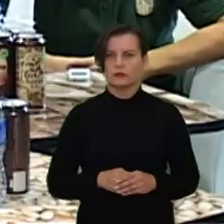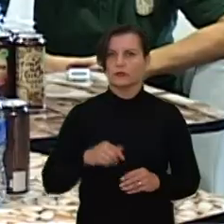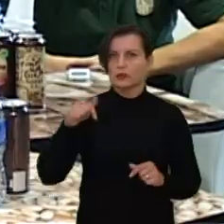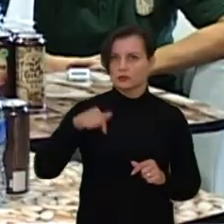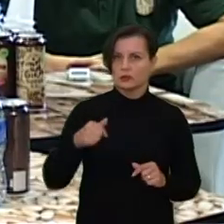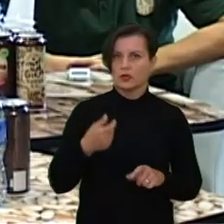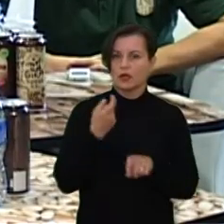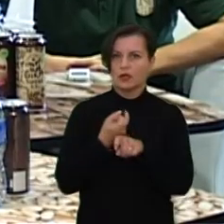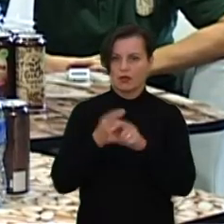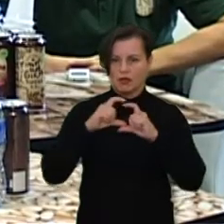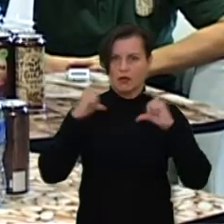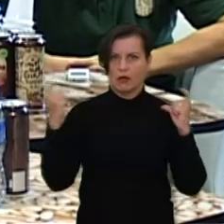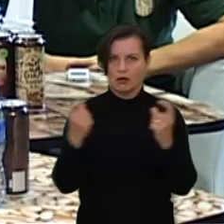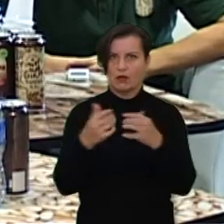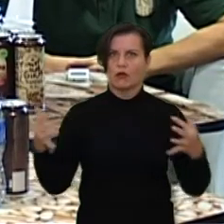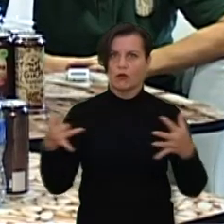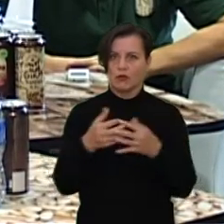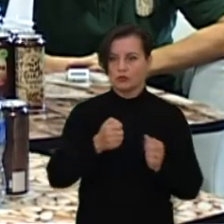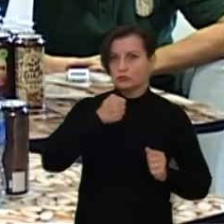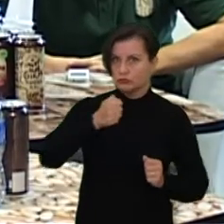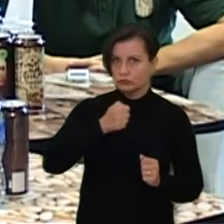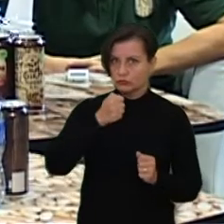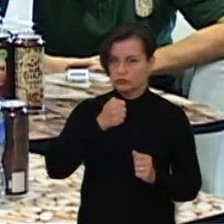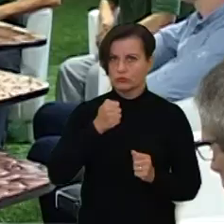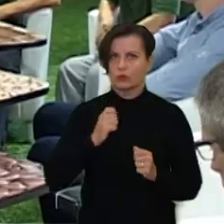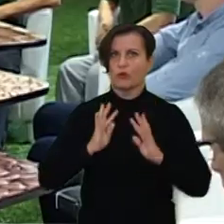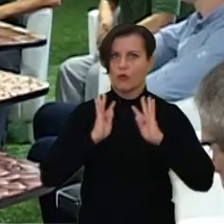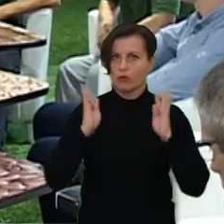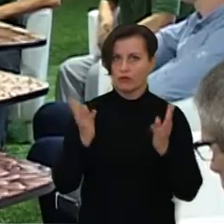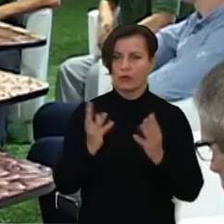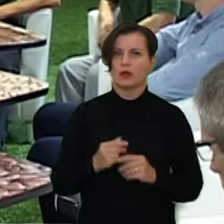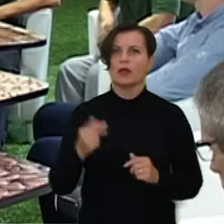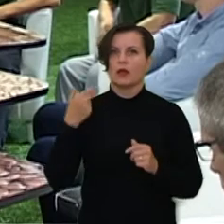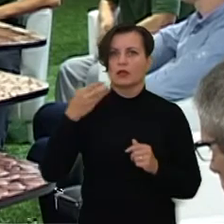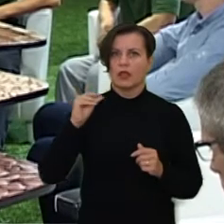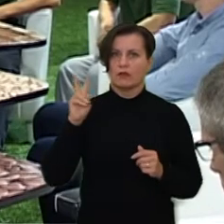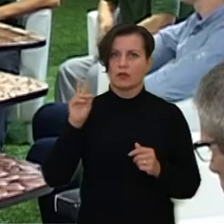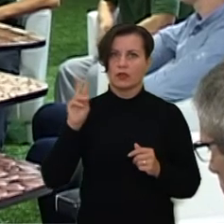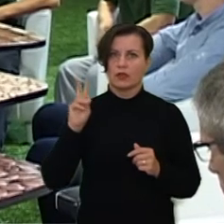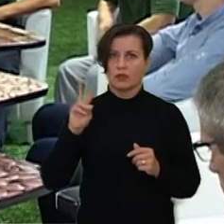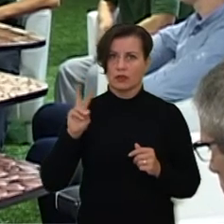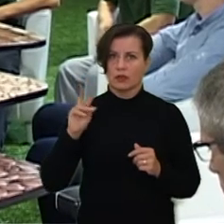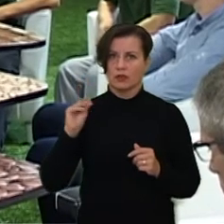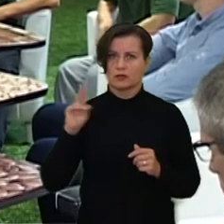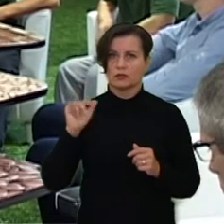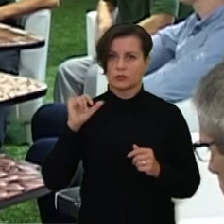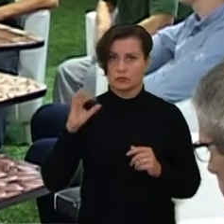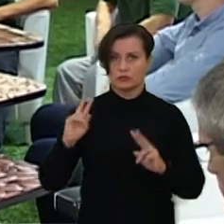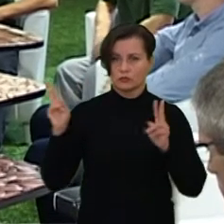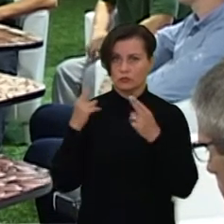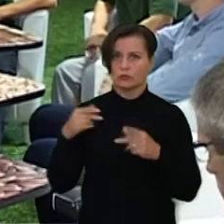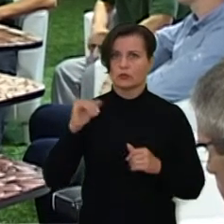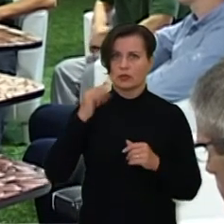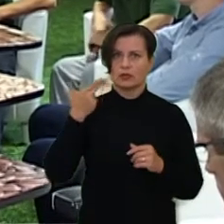Šiandien Kėdainio arenoje su organizuotojo spaudos konferencijoje Kripšinio klubos neviežys direktorė Ingrida Marijos Šienė,